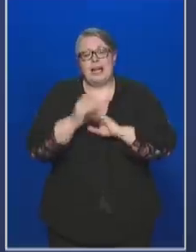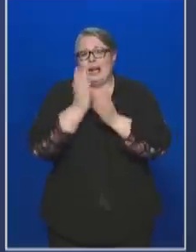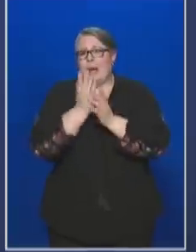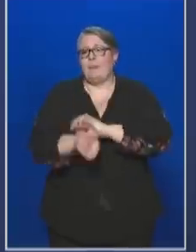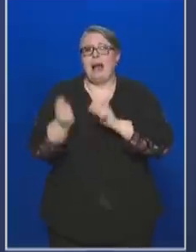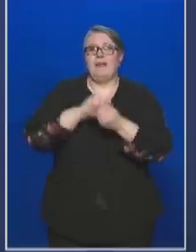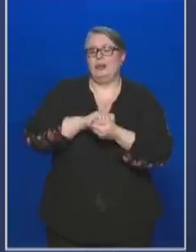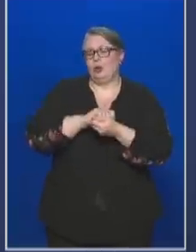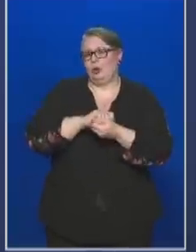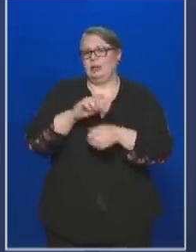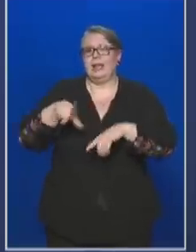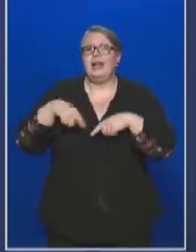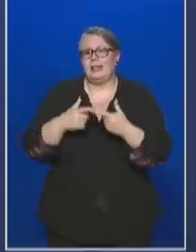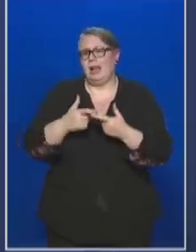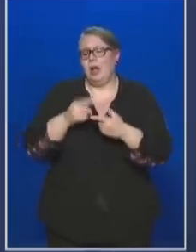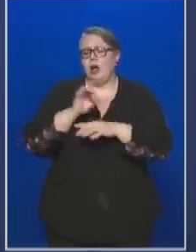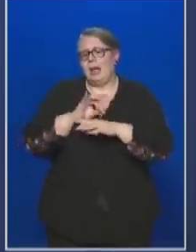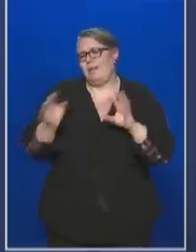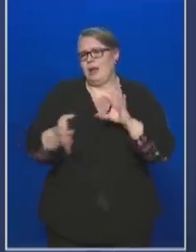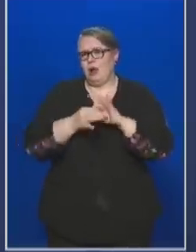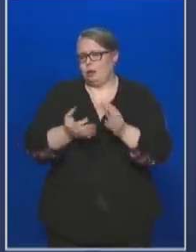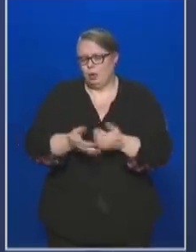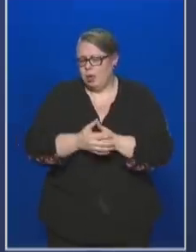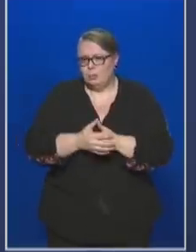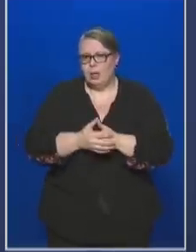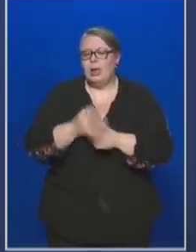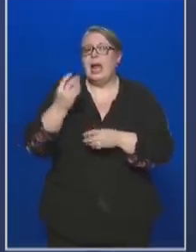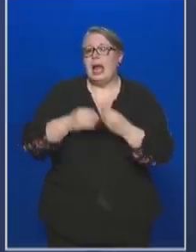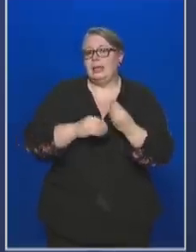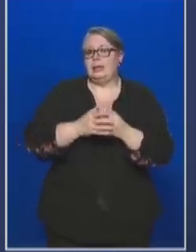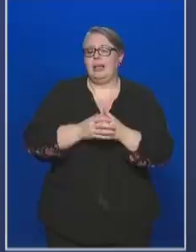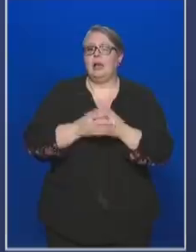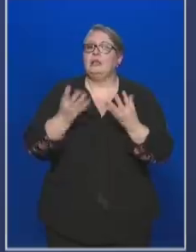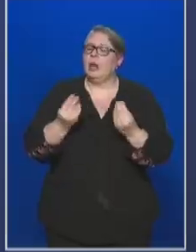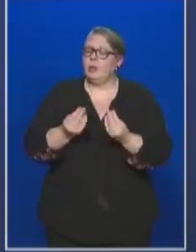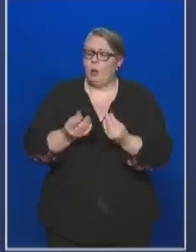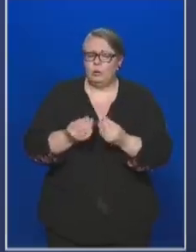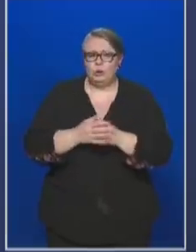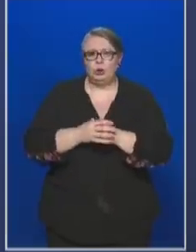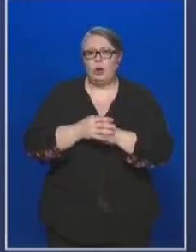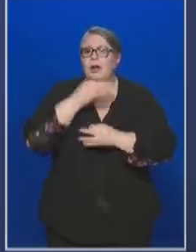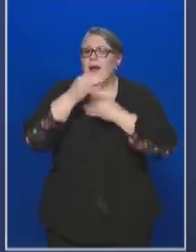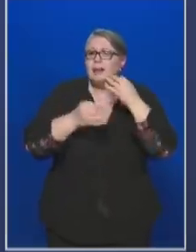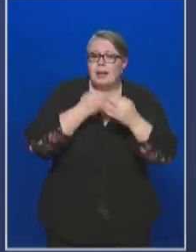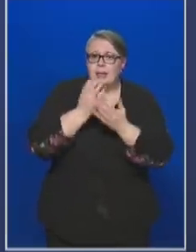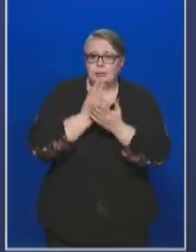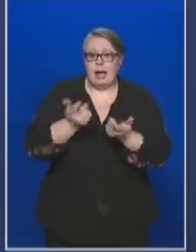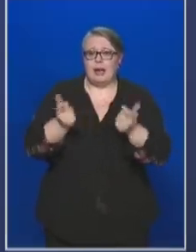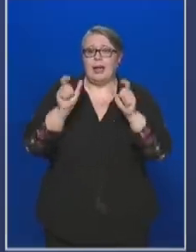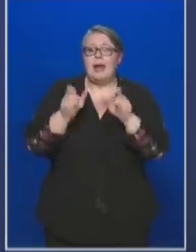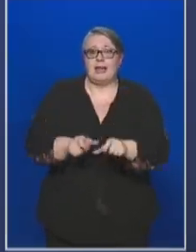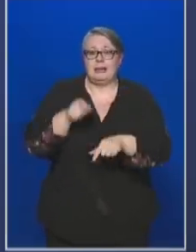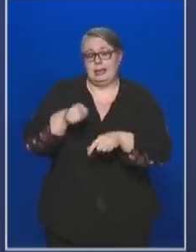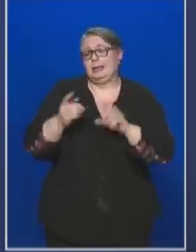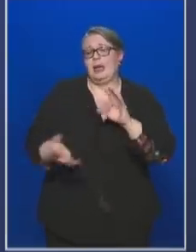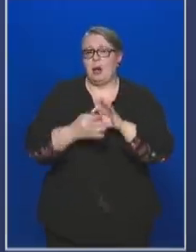meg az élete a járvány kapcsán. Ezért számos kérdés is érkezik ebben